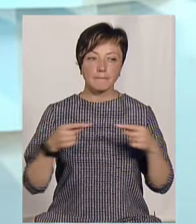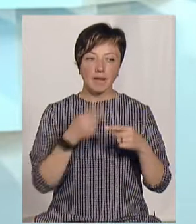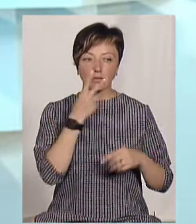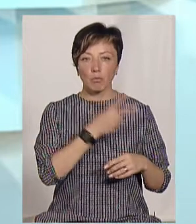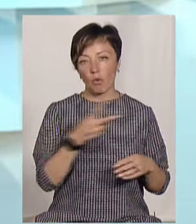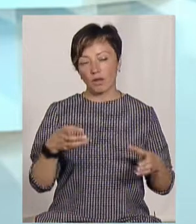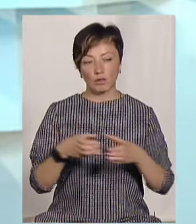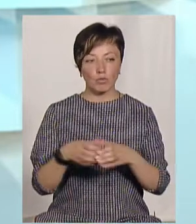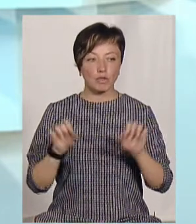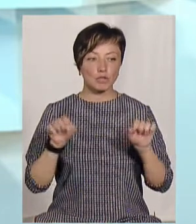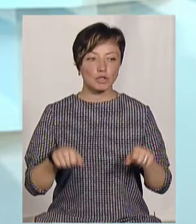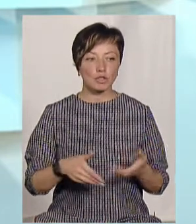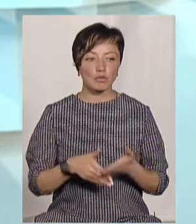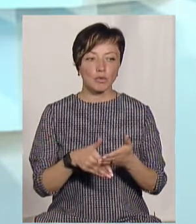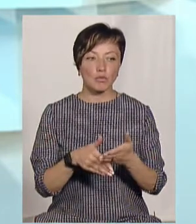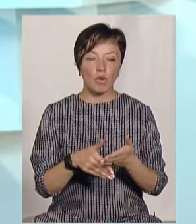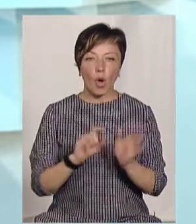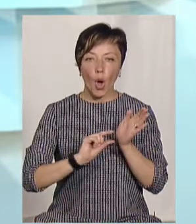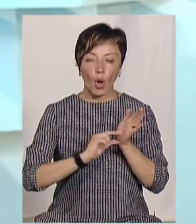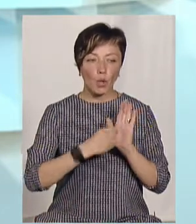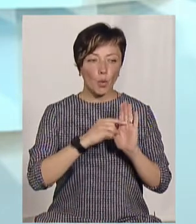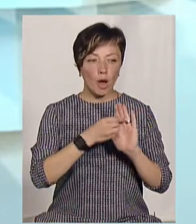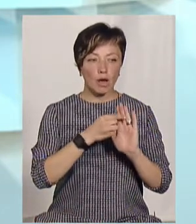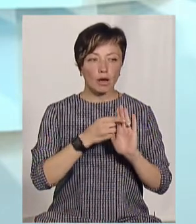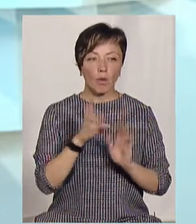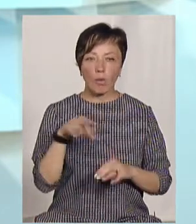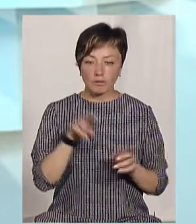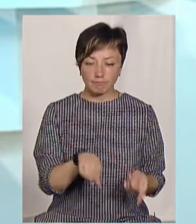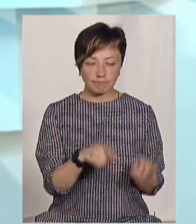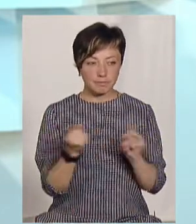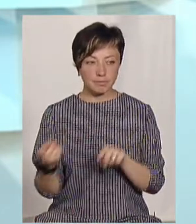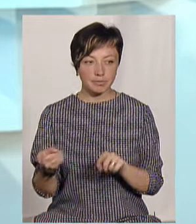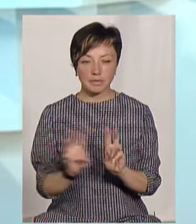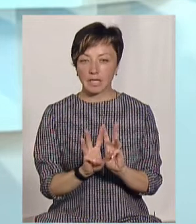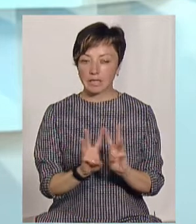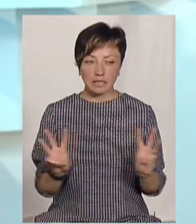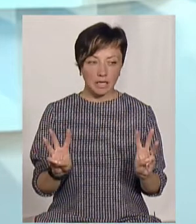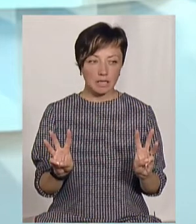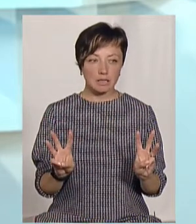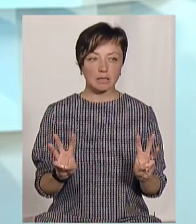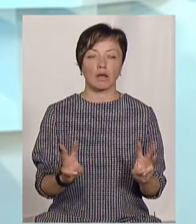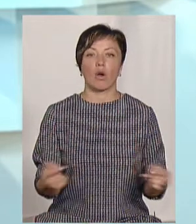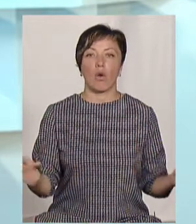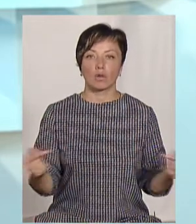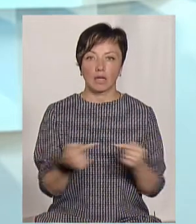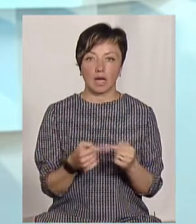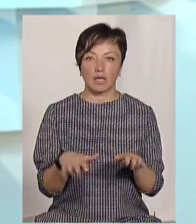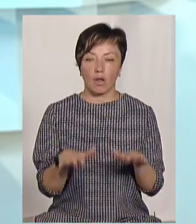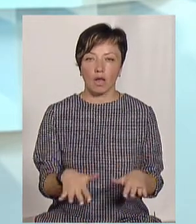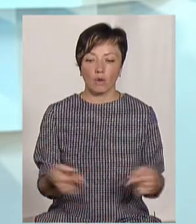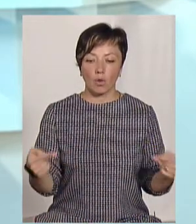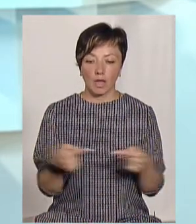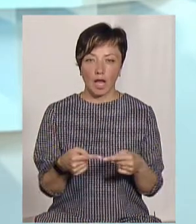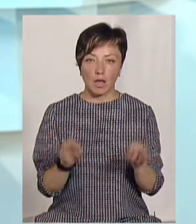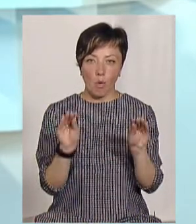громаду. І можна, знову ж таки, за допомогою там QR-кодів перейти на сайти, де вже є конкретні локації, конкретні описи. Ми також робимо